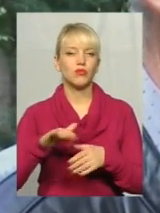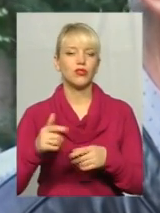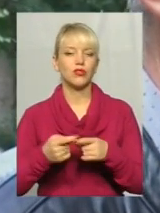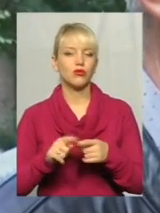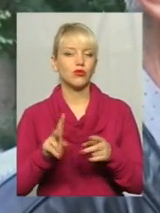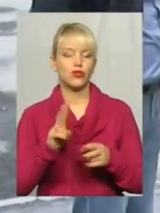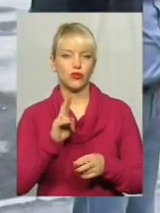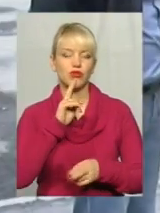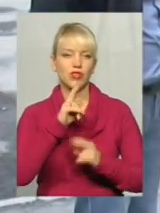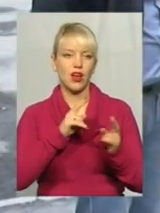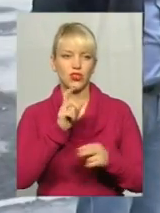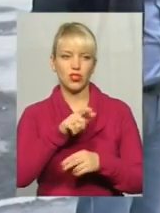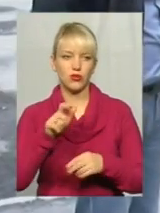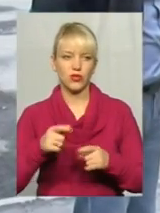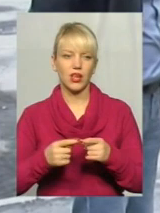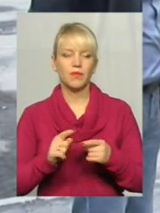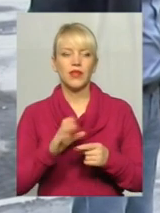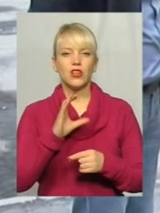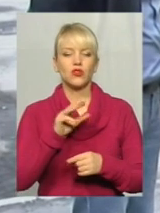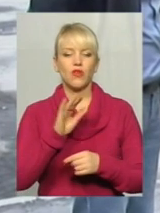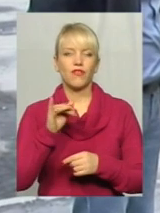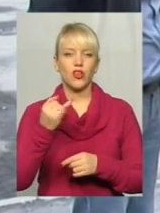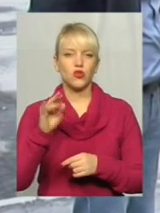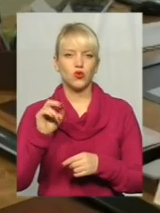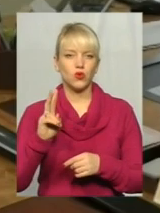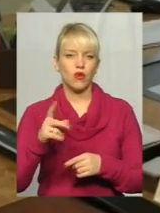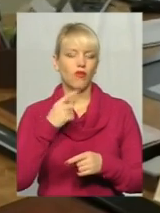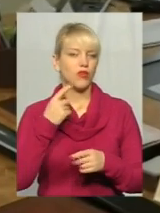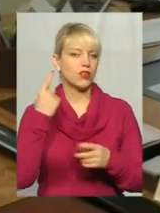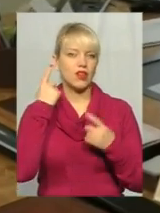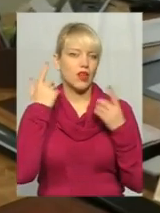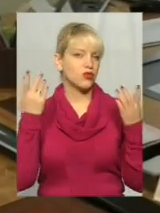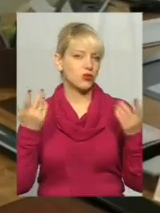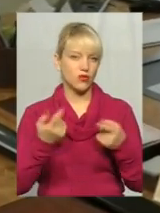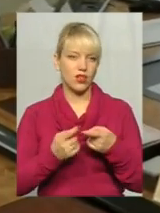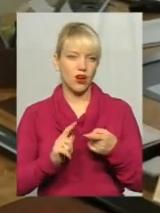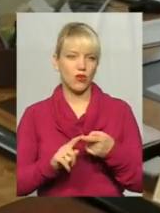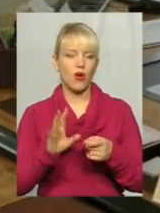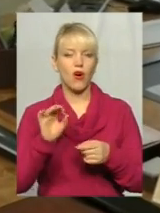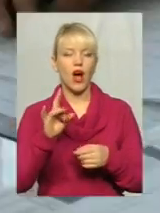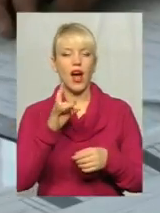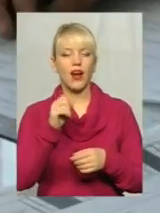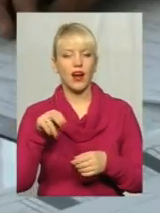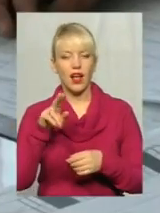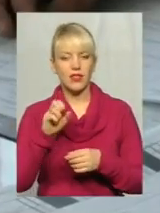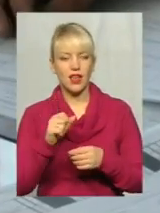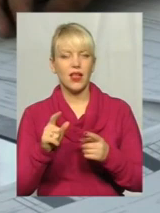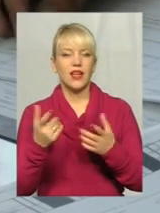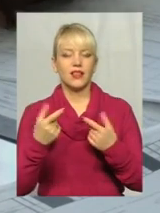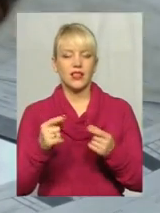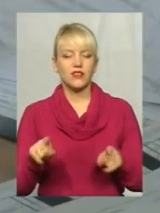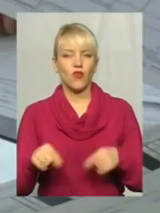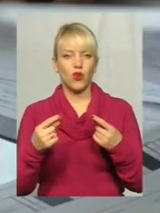роботу ліфта скаржились, переконує Василь Стафійчук, він не чув. А от у Луцькій міській раді, де створили робочі групи із вивчення цієї ситуації,